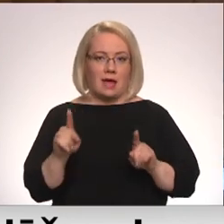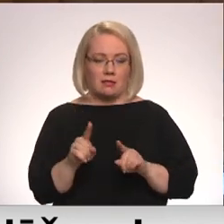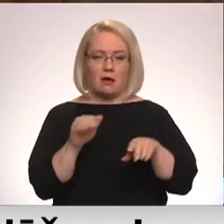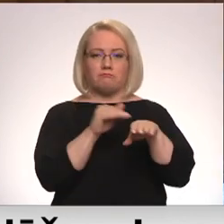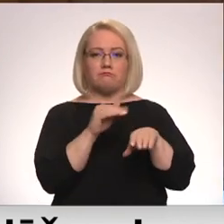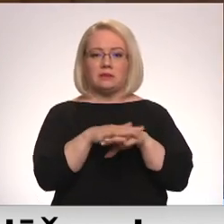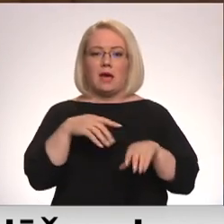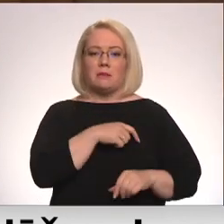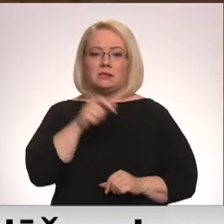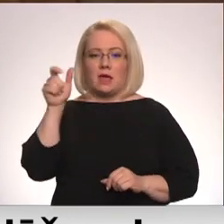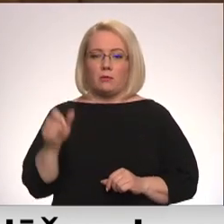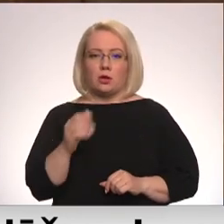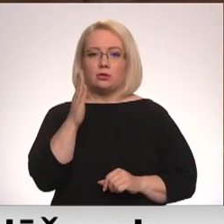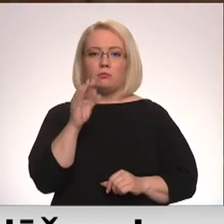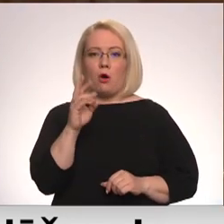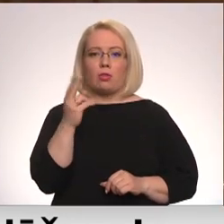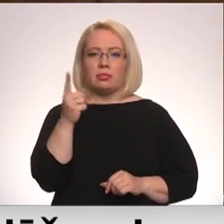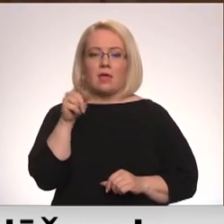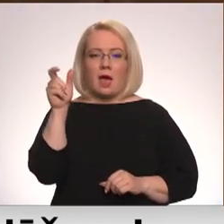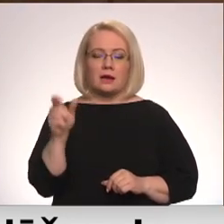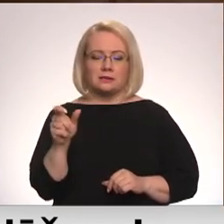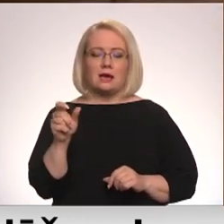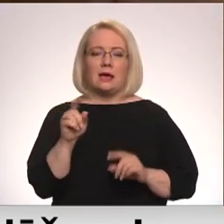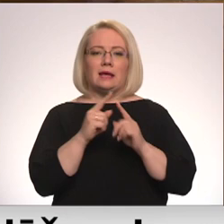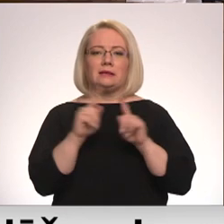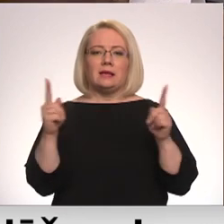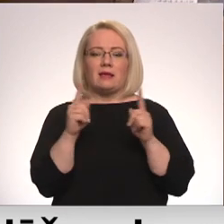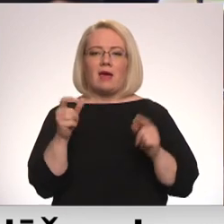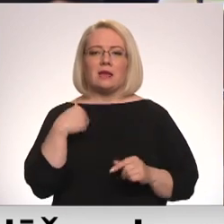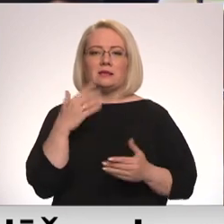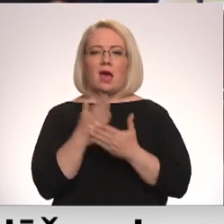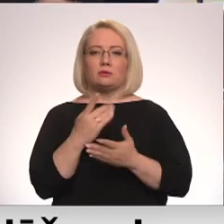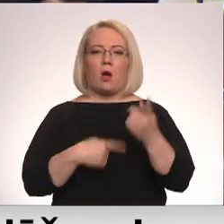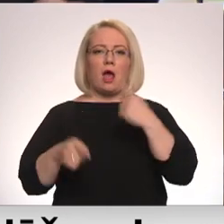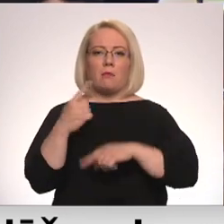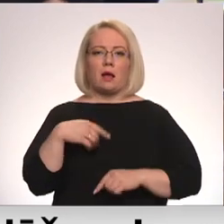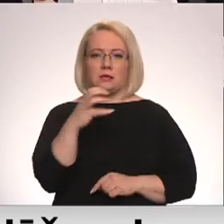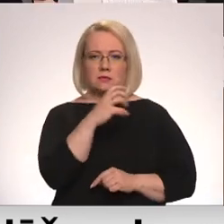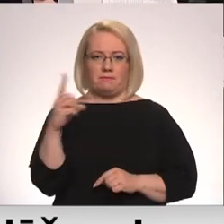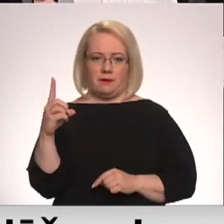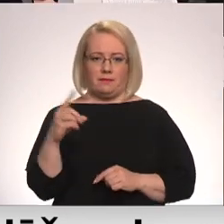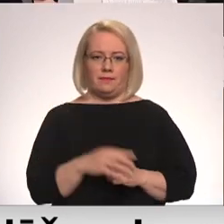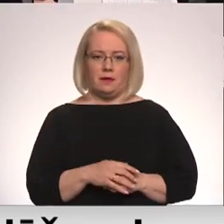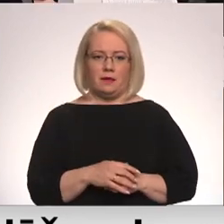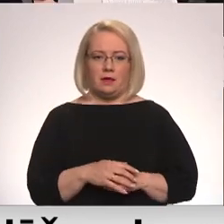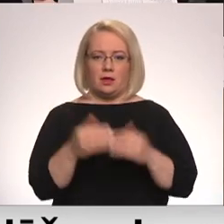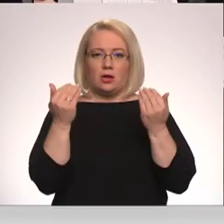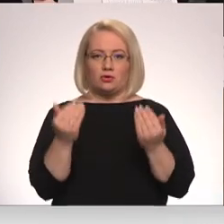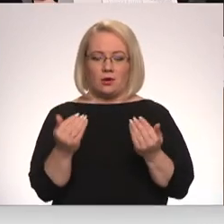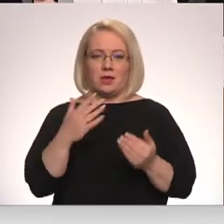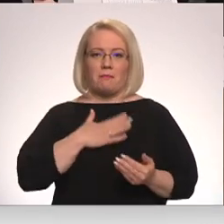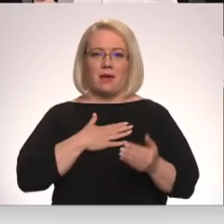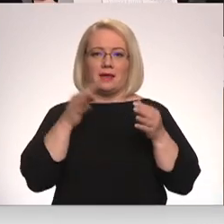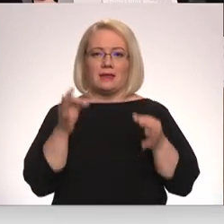sājumas deputātus Bondars citēji Britu grupas The Beatles dziesma ar vārdiem, es esmu atpakaļ padomas savienībā. Šodien manas tiesības